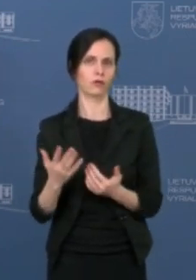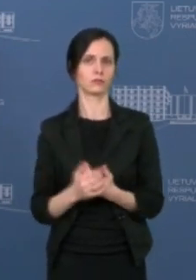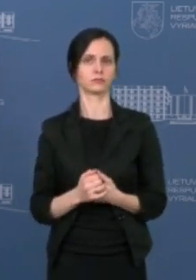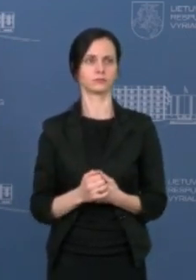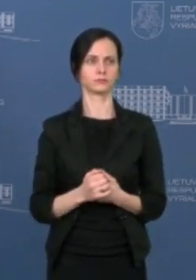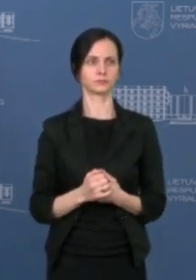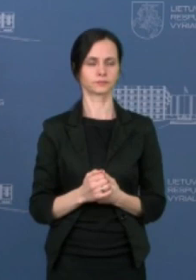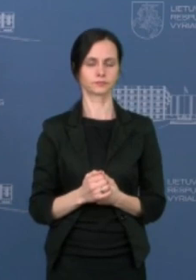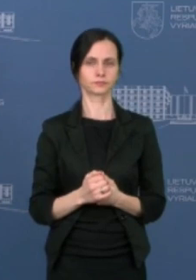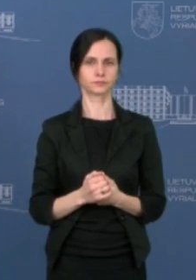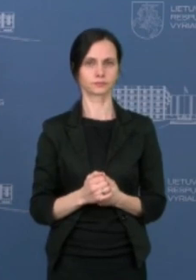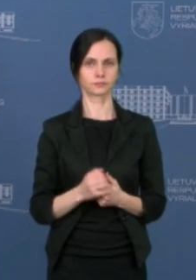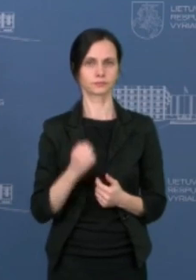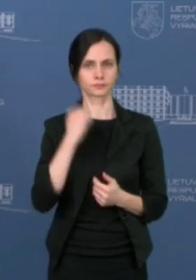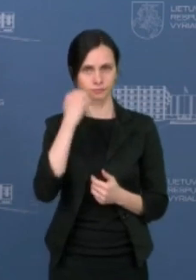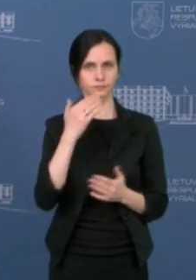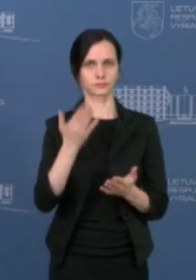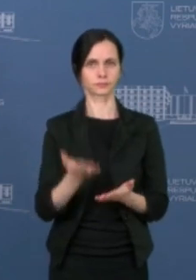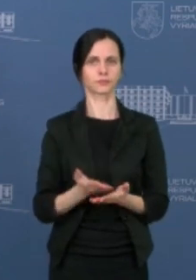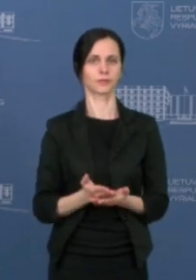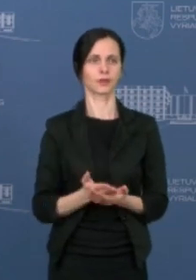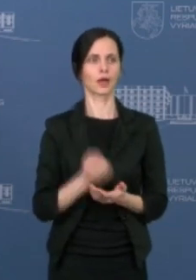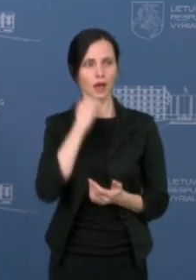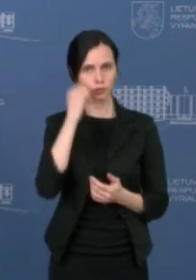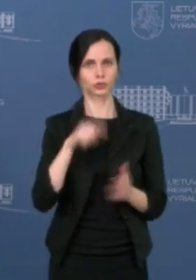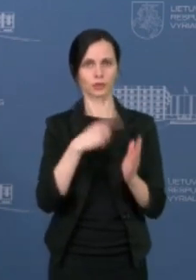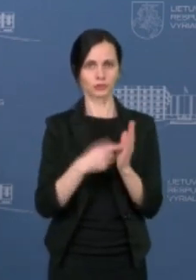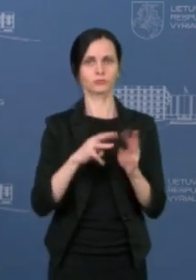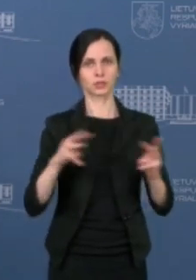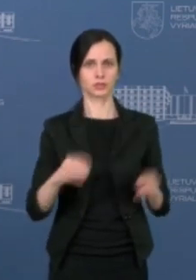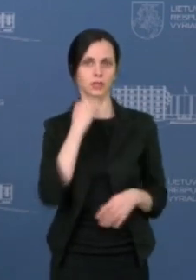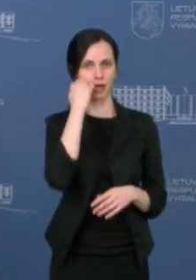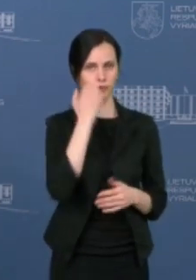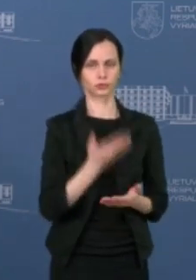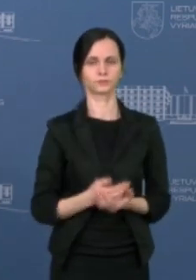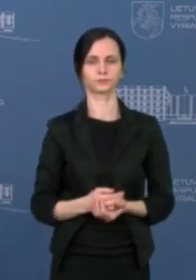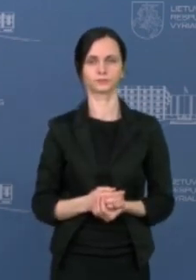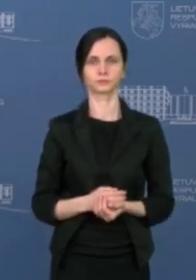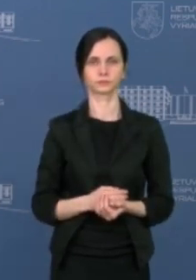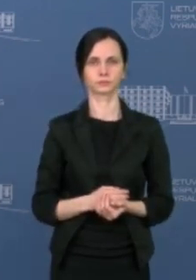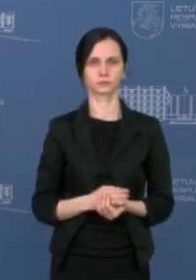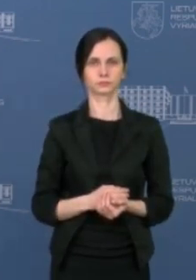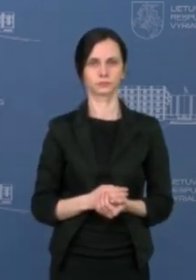diskusijų. Dėkojame už klausimus. Ačiū, ministra. Dabar kviečiame ekonomikos ir renovantys.